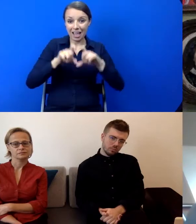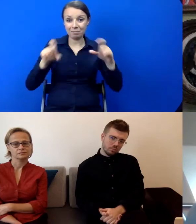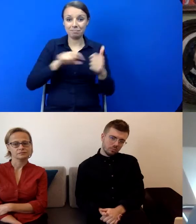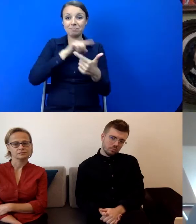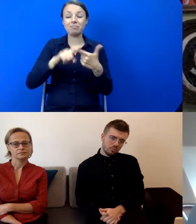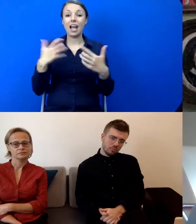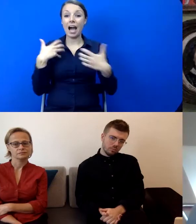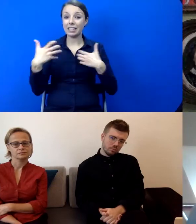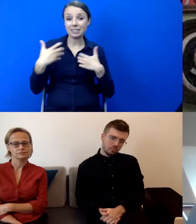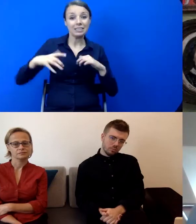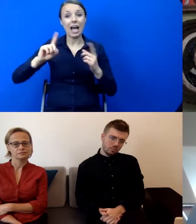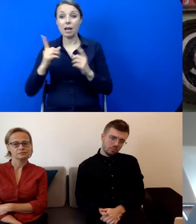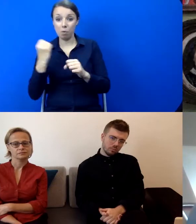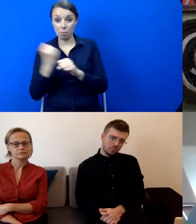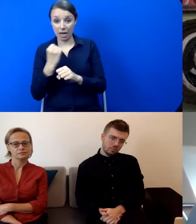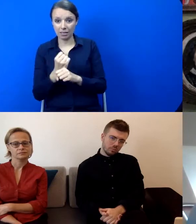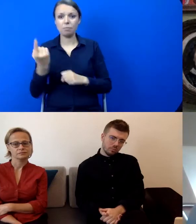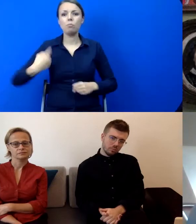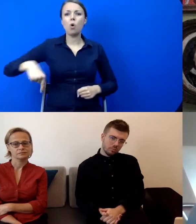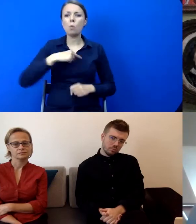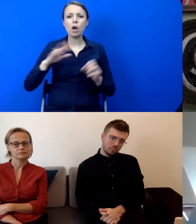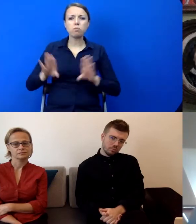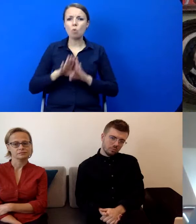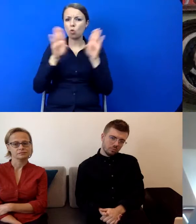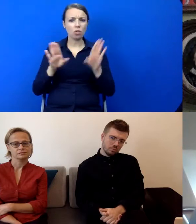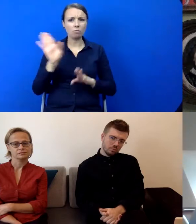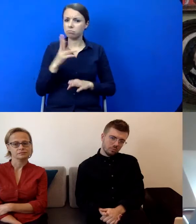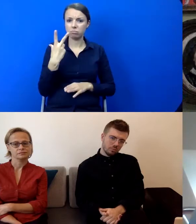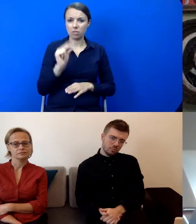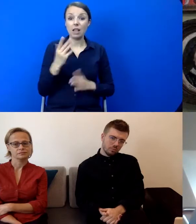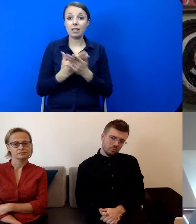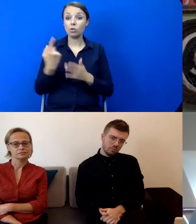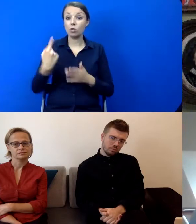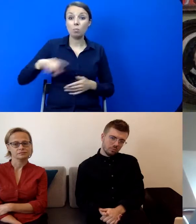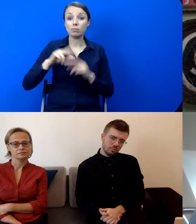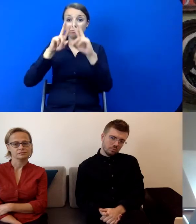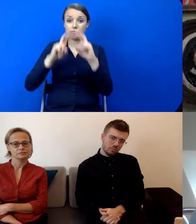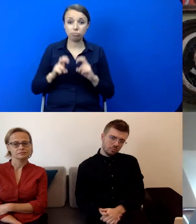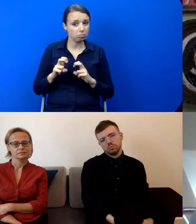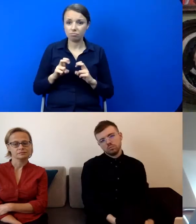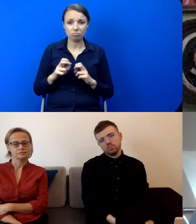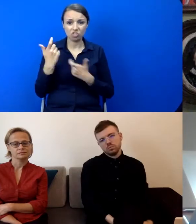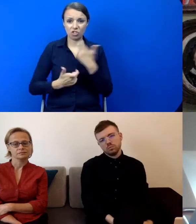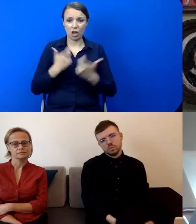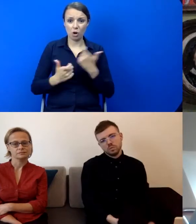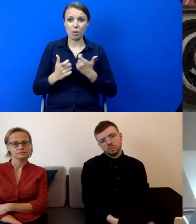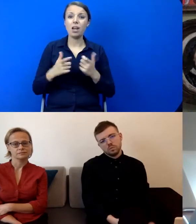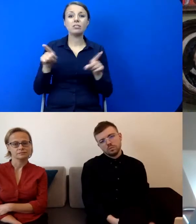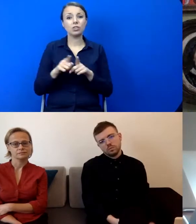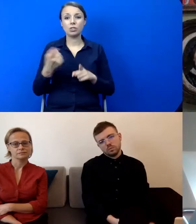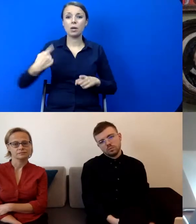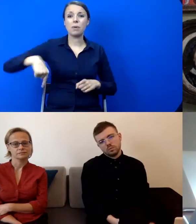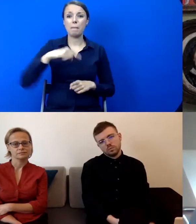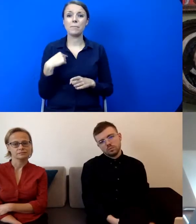Ponieważ nie jesteśmy muzeum, więc nie jesteśmy jednostką badawczą. No i poza tym nasza skala jest jednak zdecydowanie inna, dużo